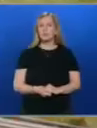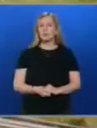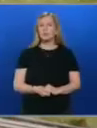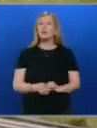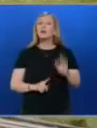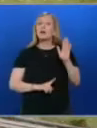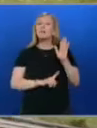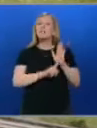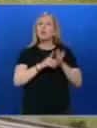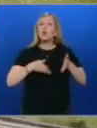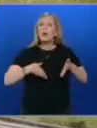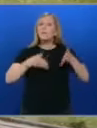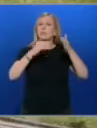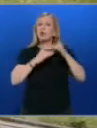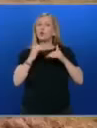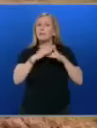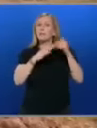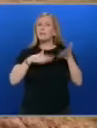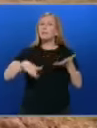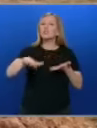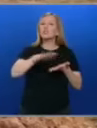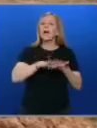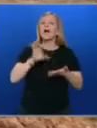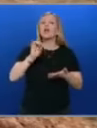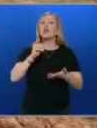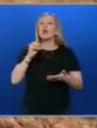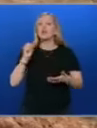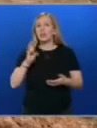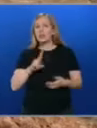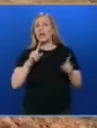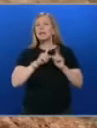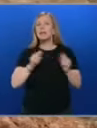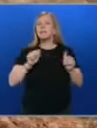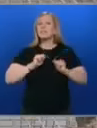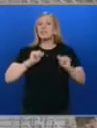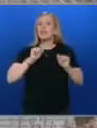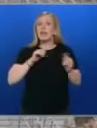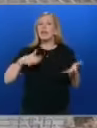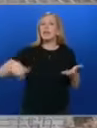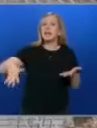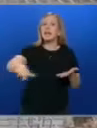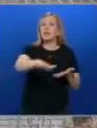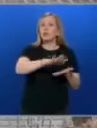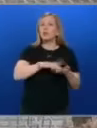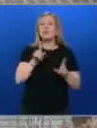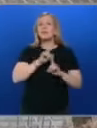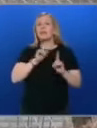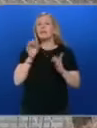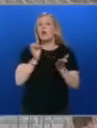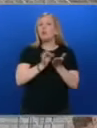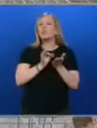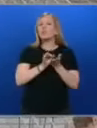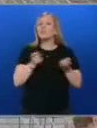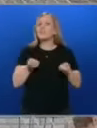Високият пилон, който се изгражда в местността Рожен в Родопите, не попада в защитена територия и за това не трябва оценка за